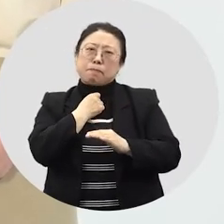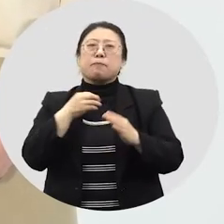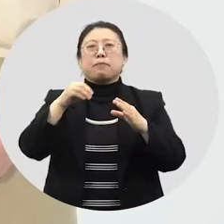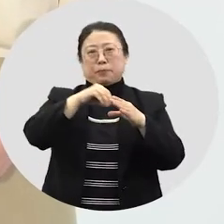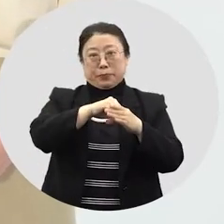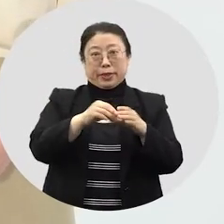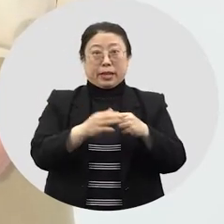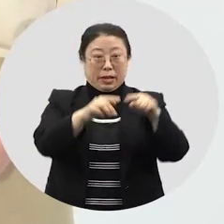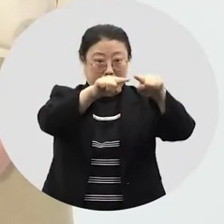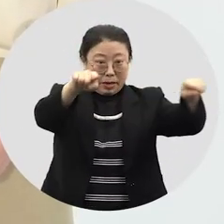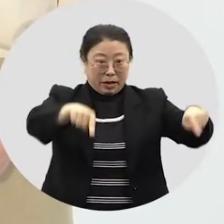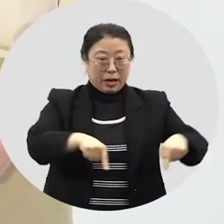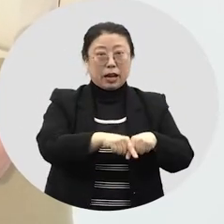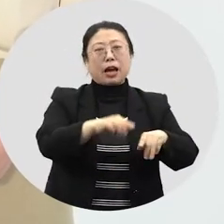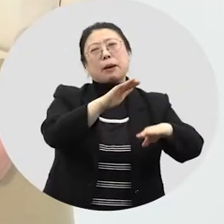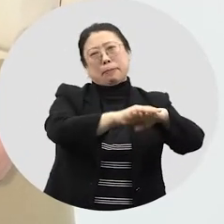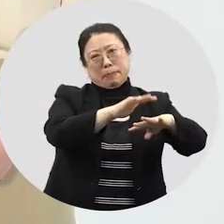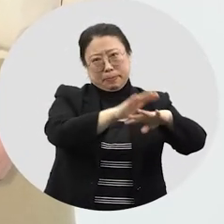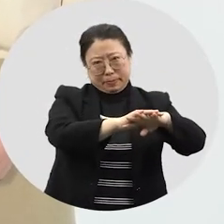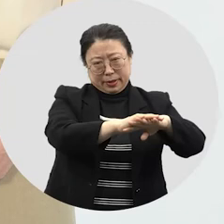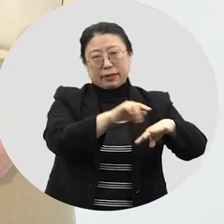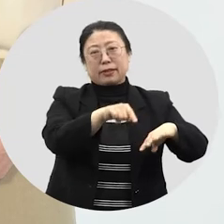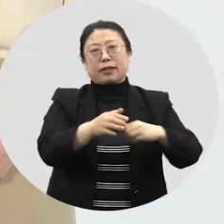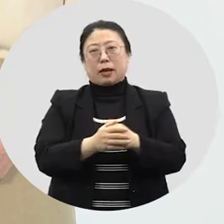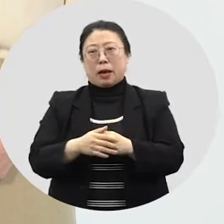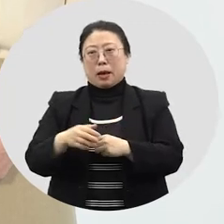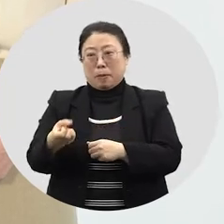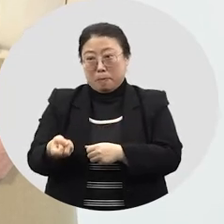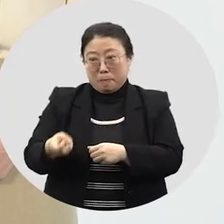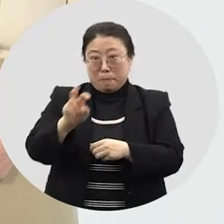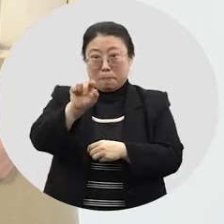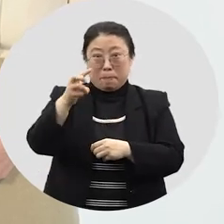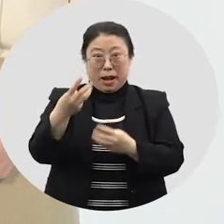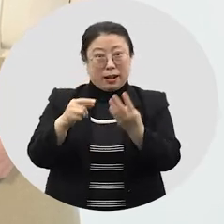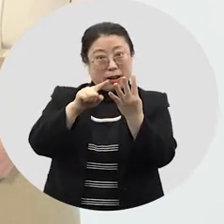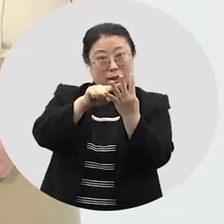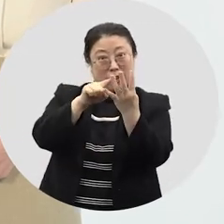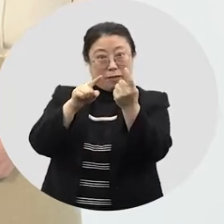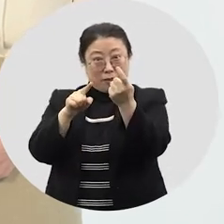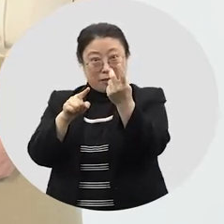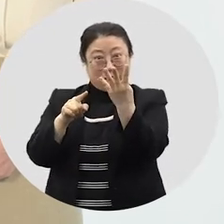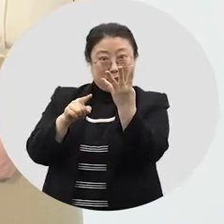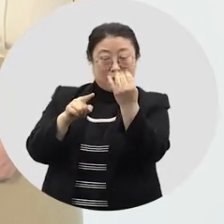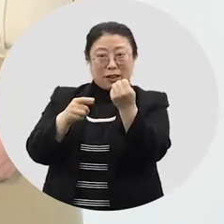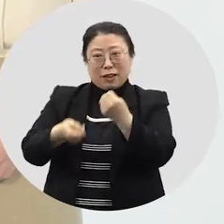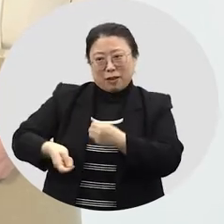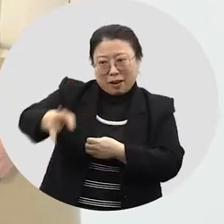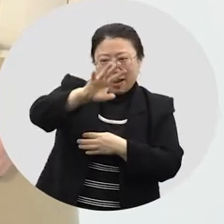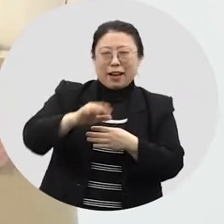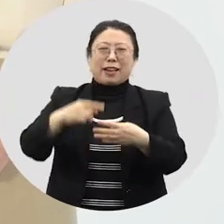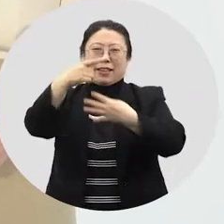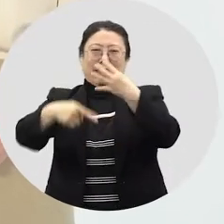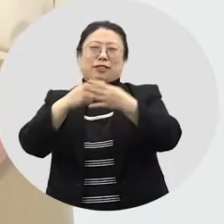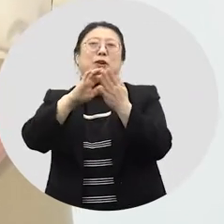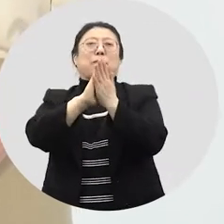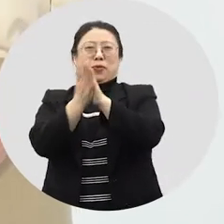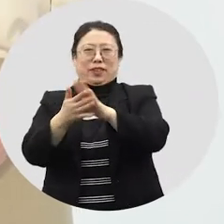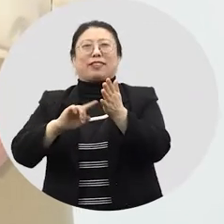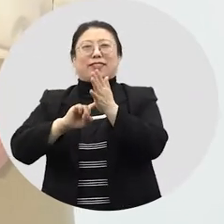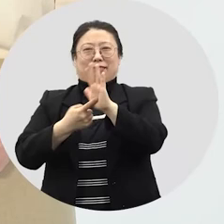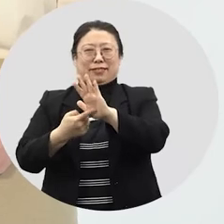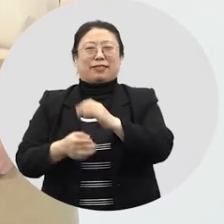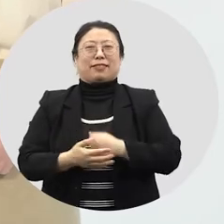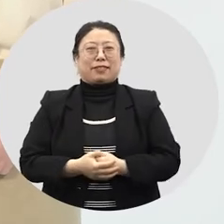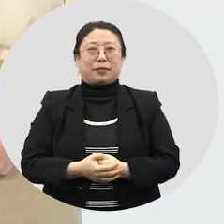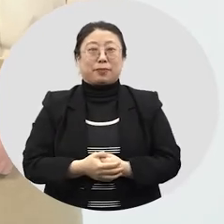담겨있대요. 윷파는 농토, 말은 놀이꾼이 던져나온 윷패에 따라 움직이는 계절의 변화를